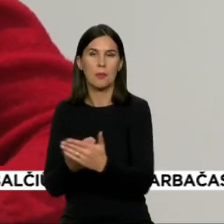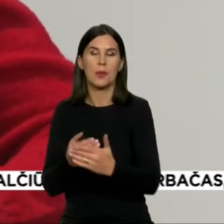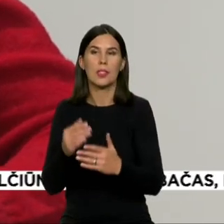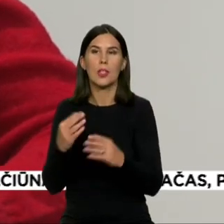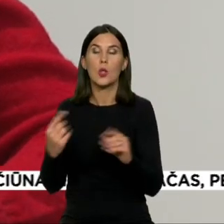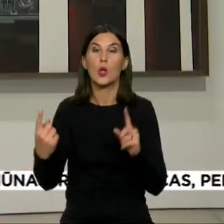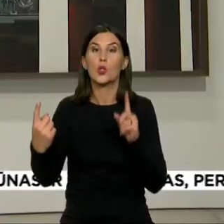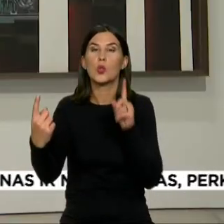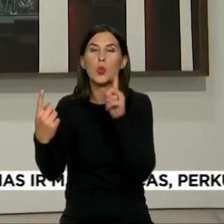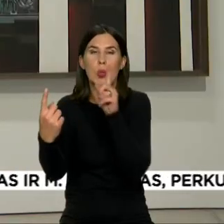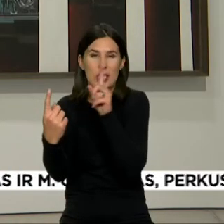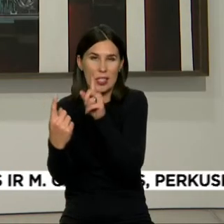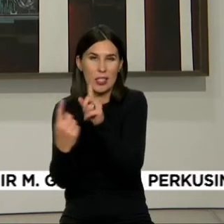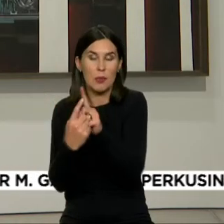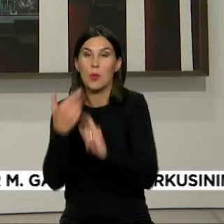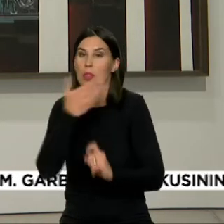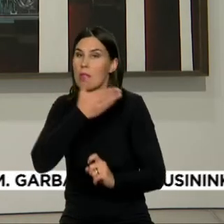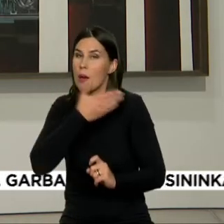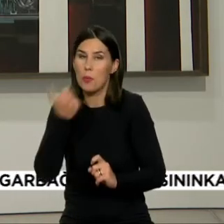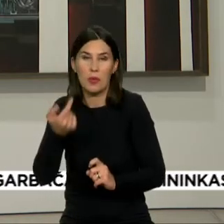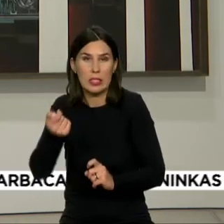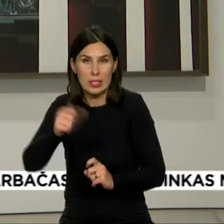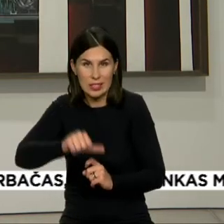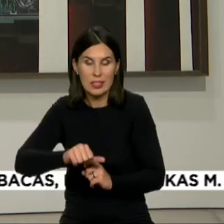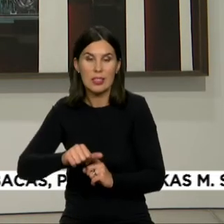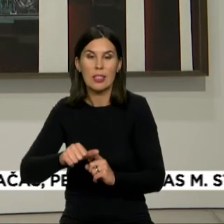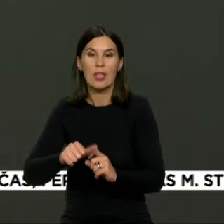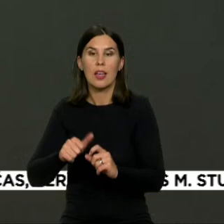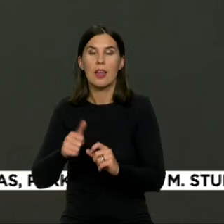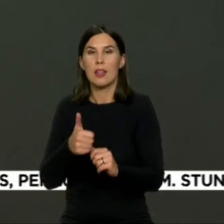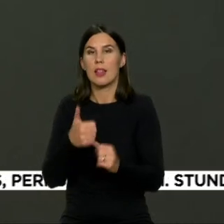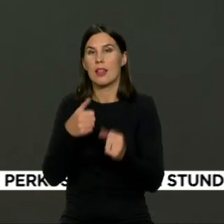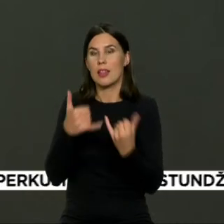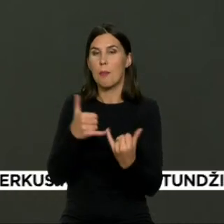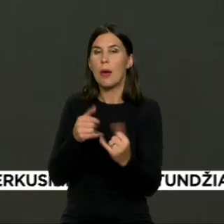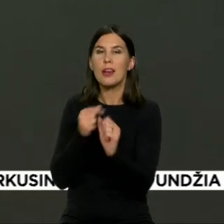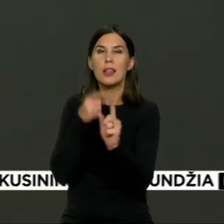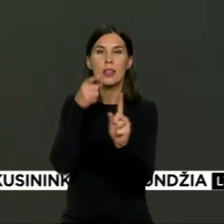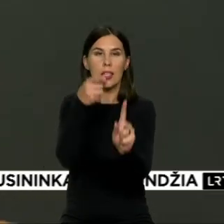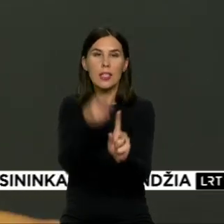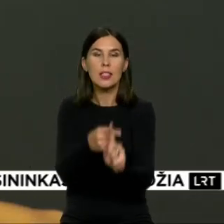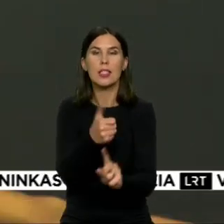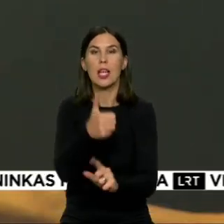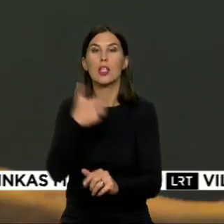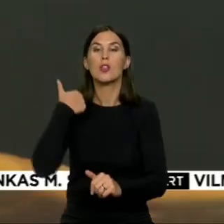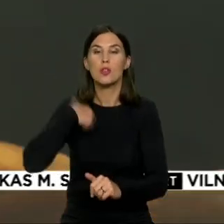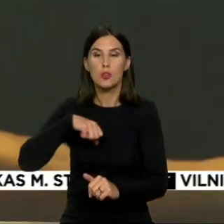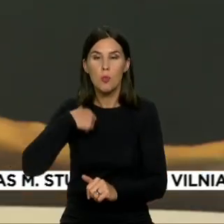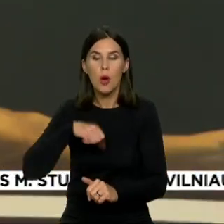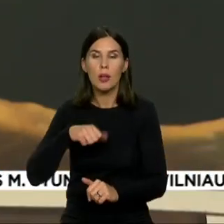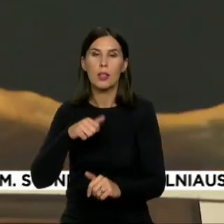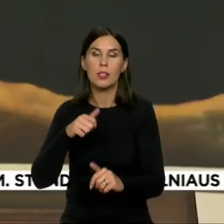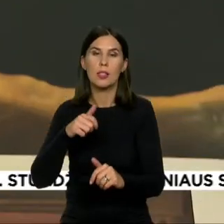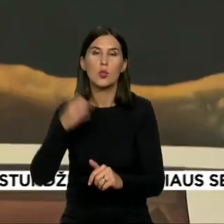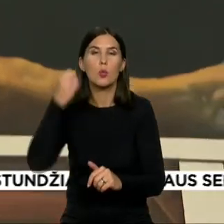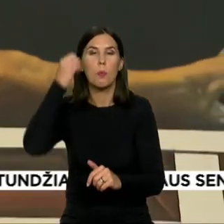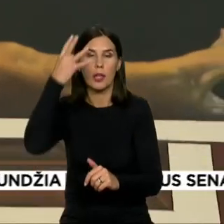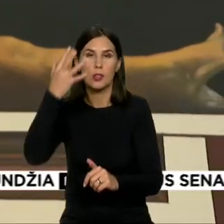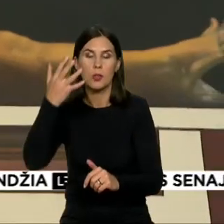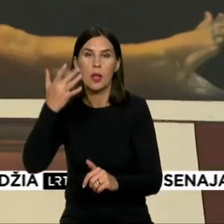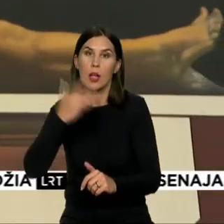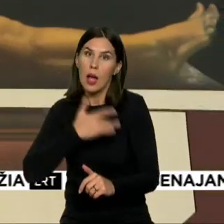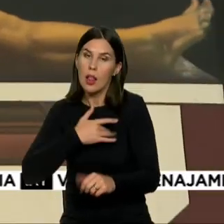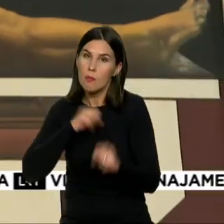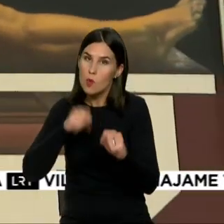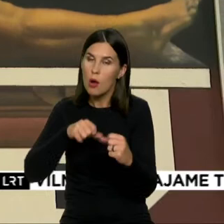kurio nebuvo. Tokiu būdu, kad žmonės galėtų matyti, kad ne tik jis galėjo būti, bet kad